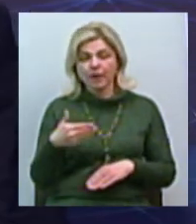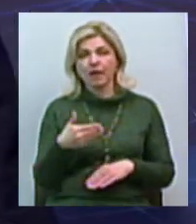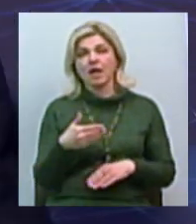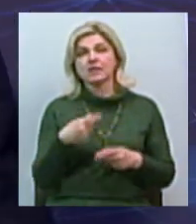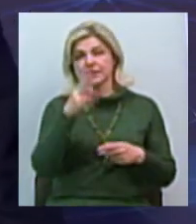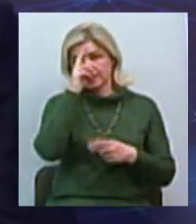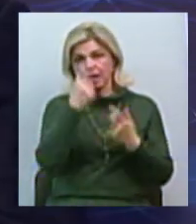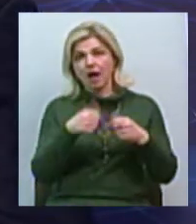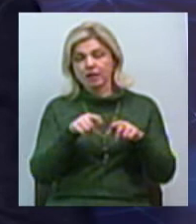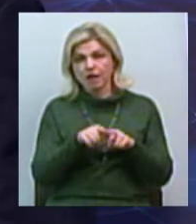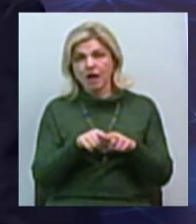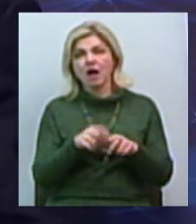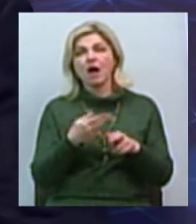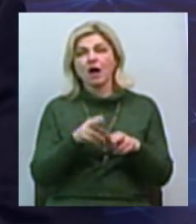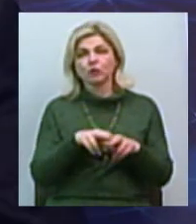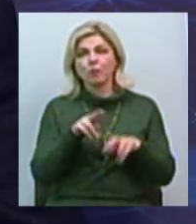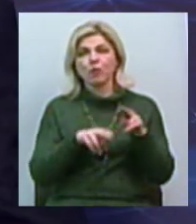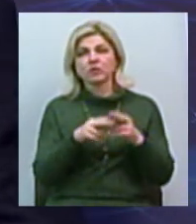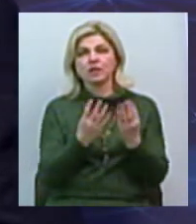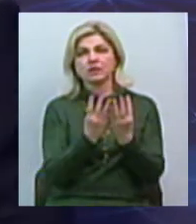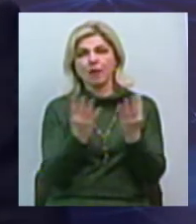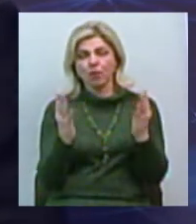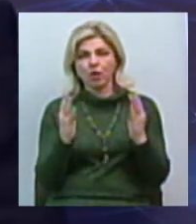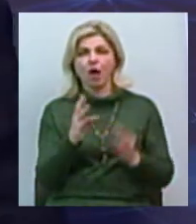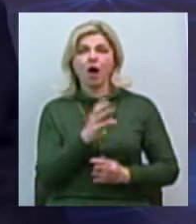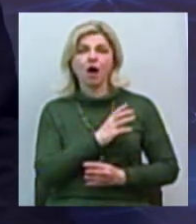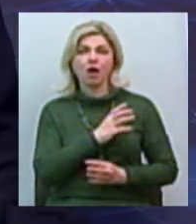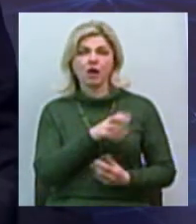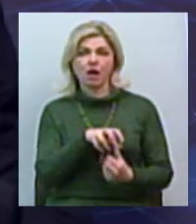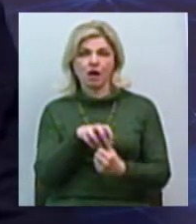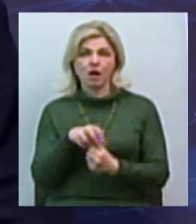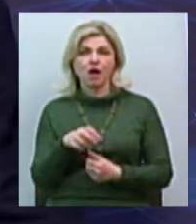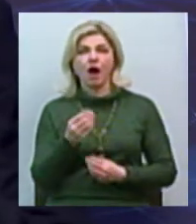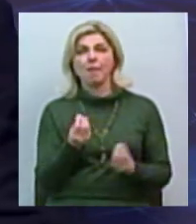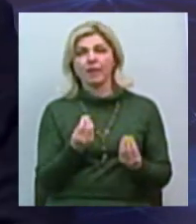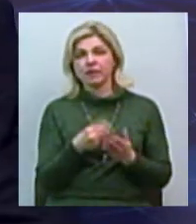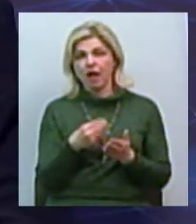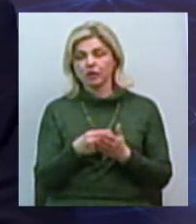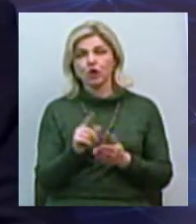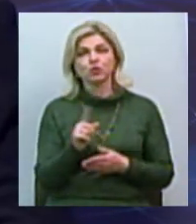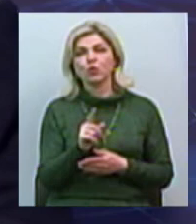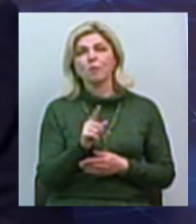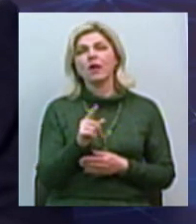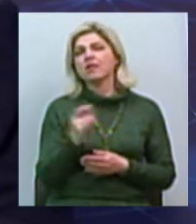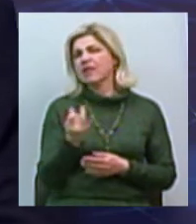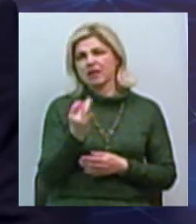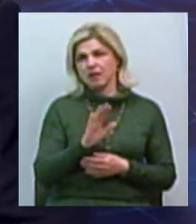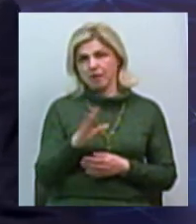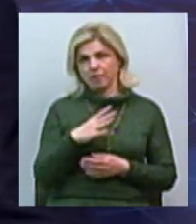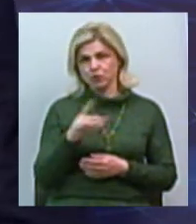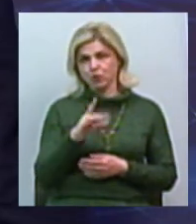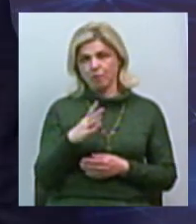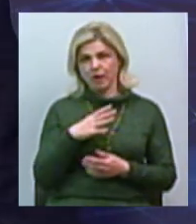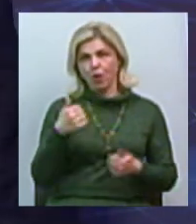яка була построена большим забором олигархичного капіталу, який не заинтересований, щоб сюди приходили конкуренты, і була